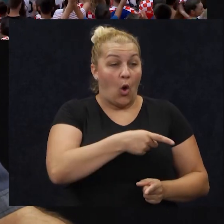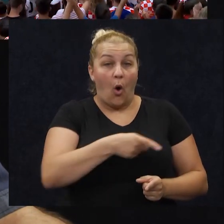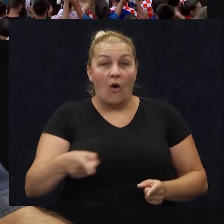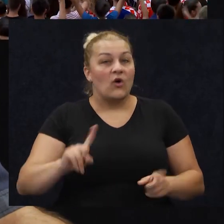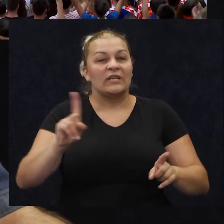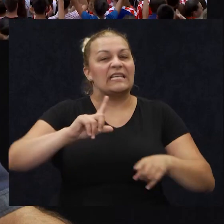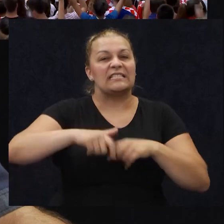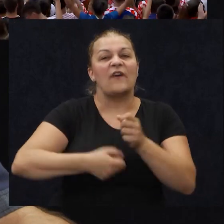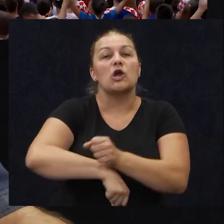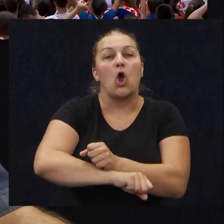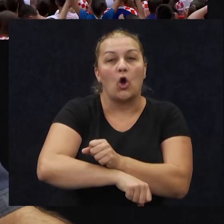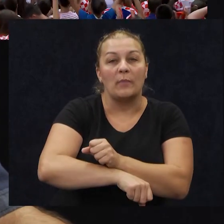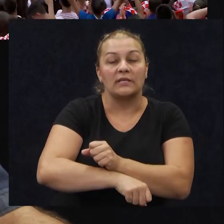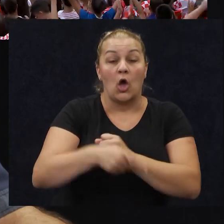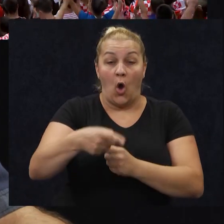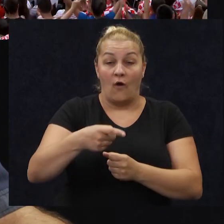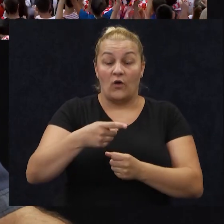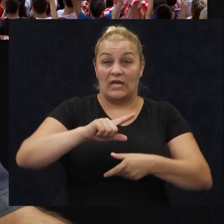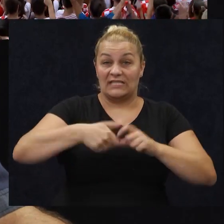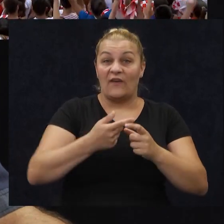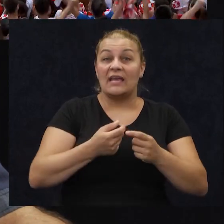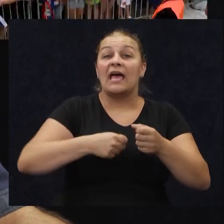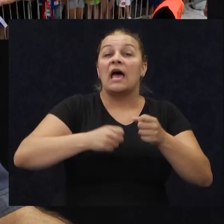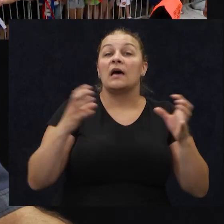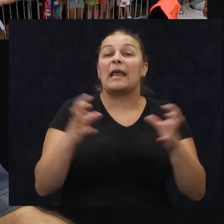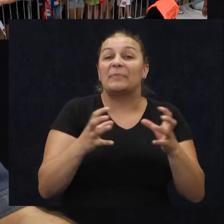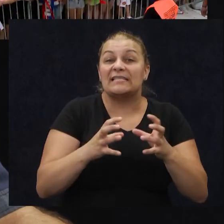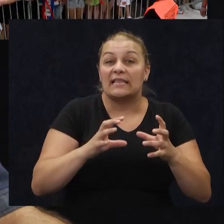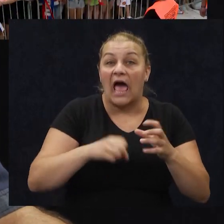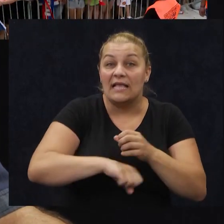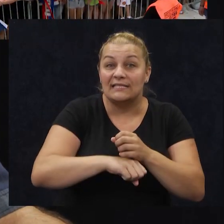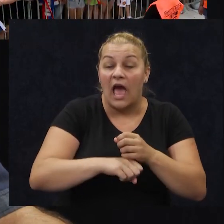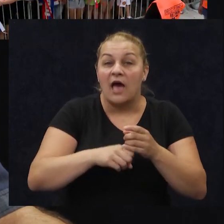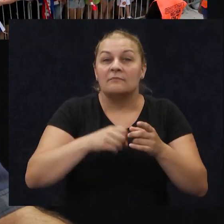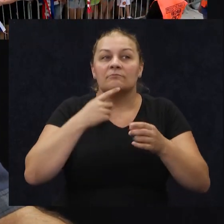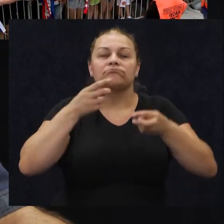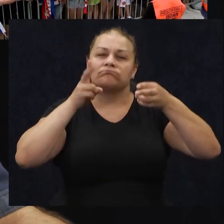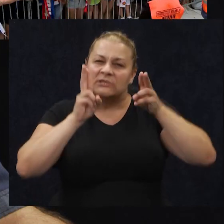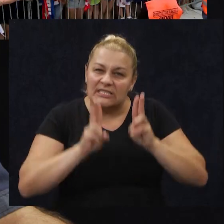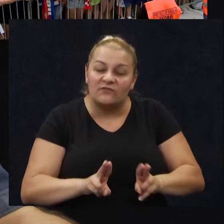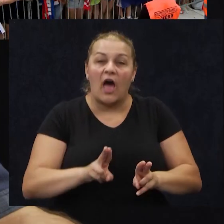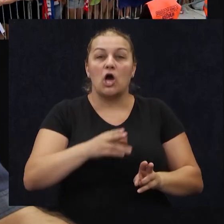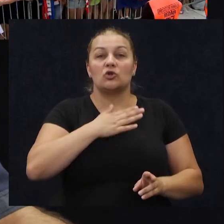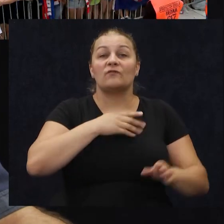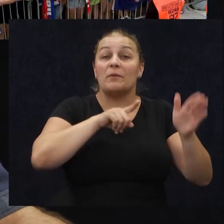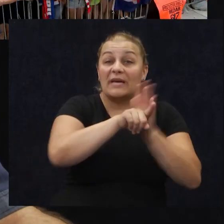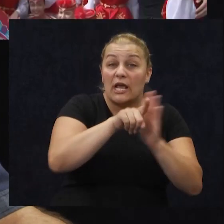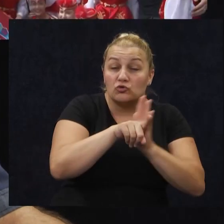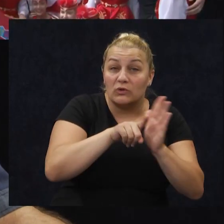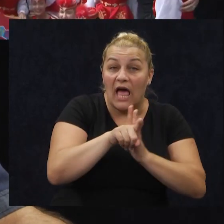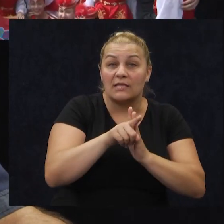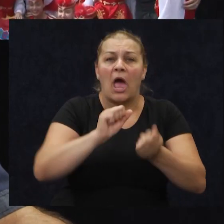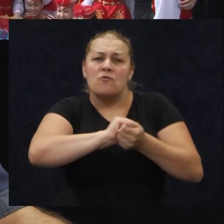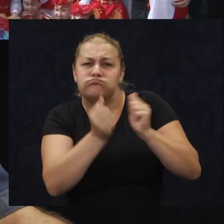nogomet, a ovo je stvar Hrvatske reprezentacije koja je stvarno svojim rezultatima, svojom